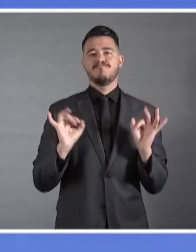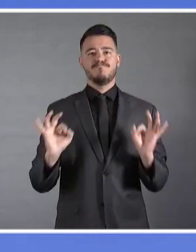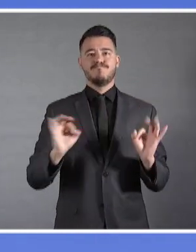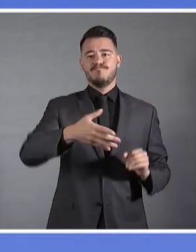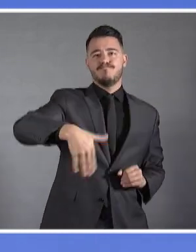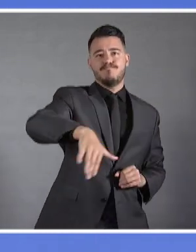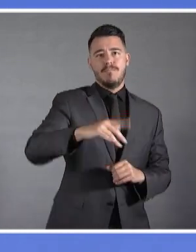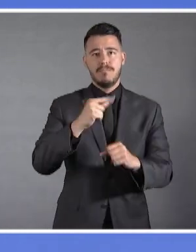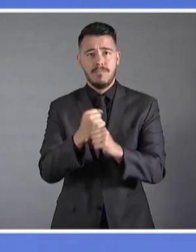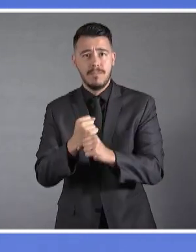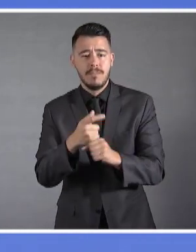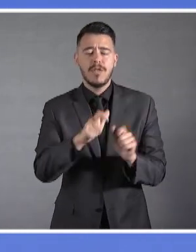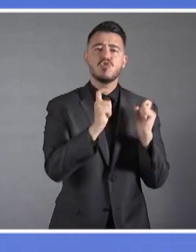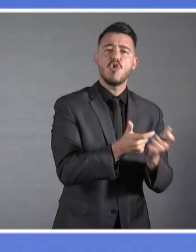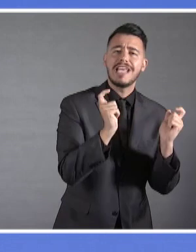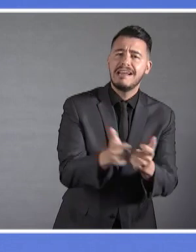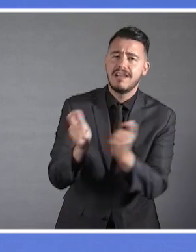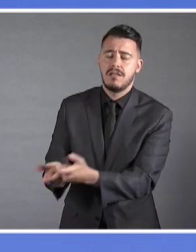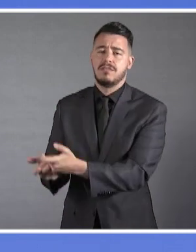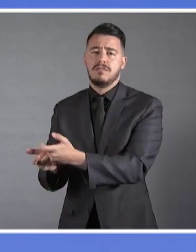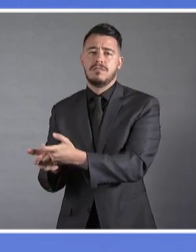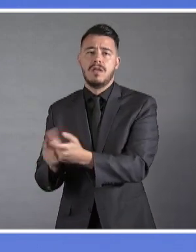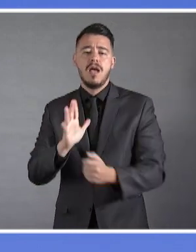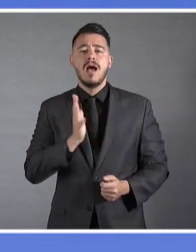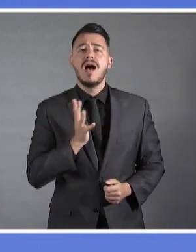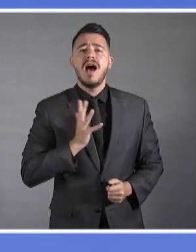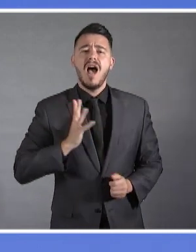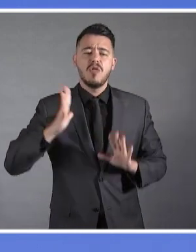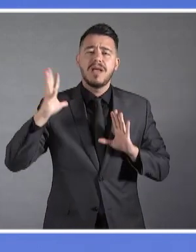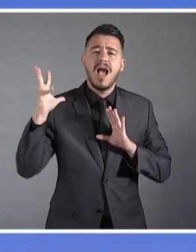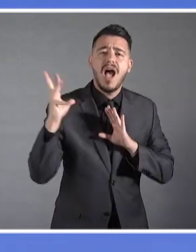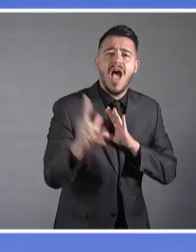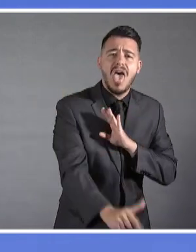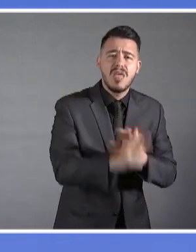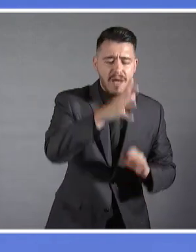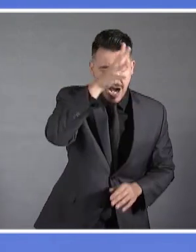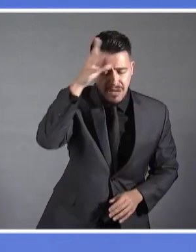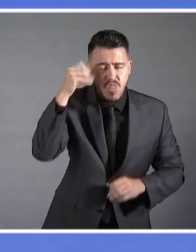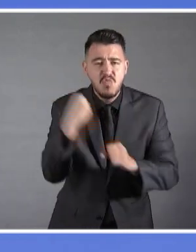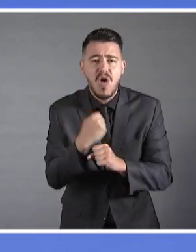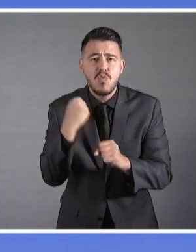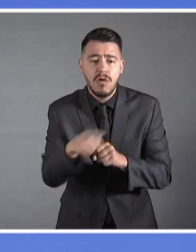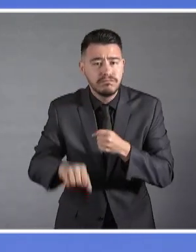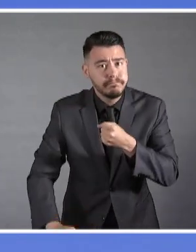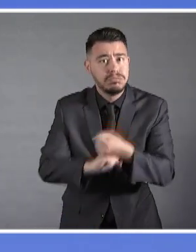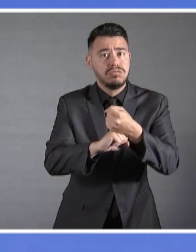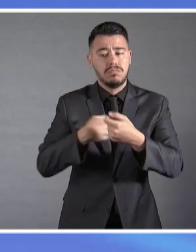των οικοκυραίων, των ανθρώπων της καθημερινής προσπάθειας. Στήριξε τις επιχειρήσεις,